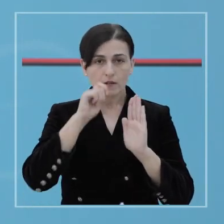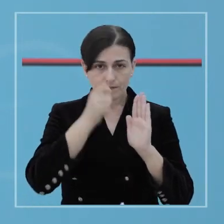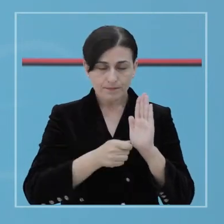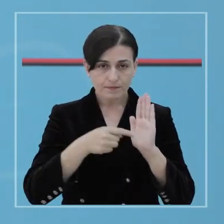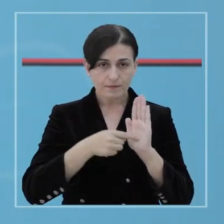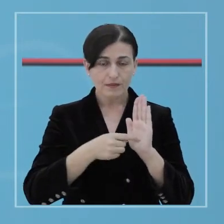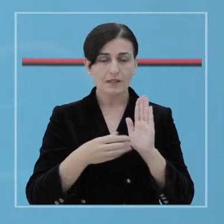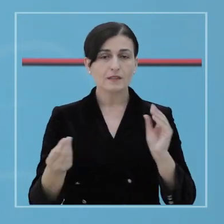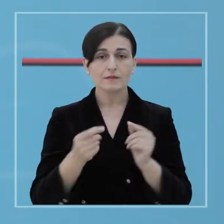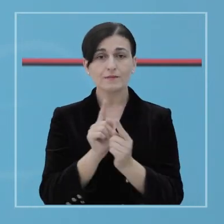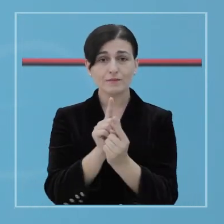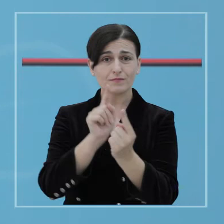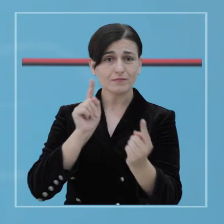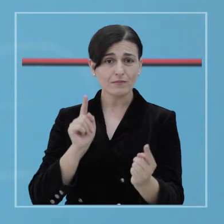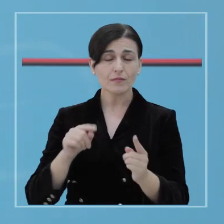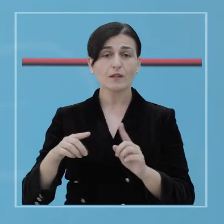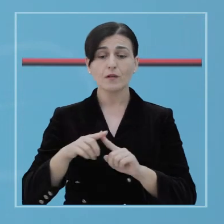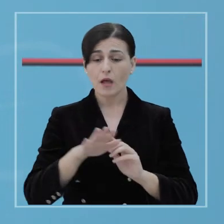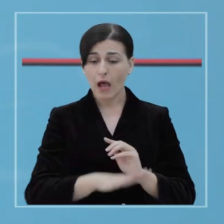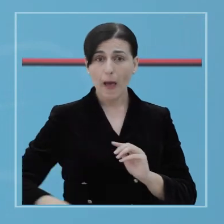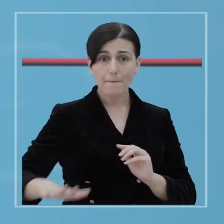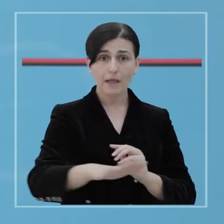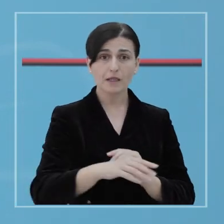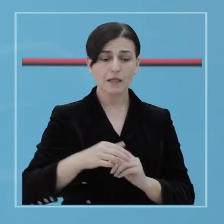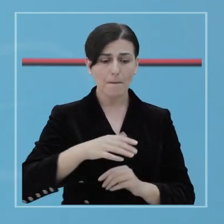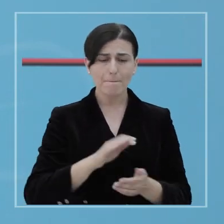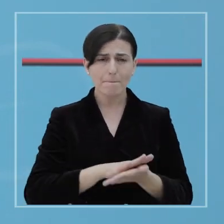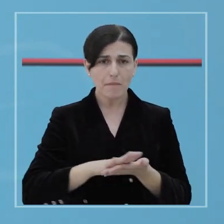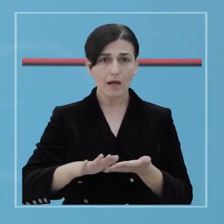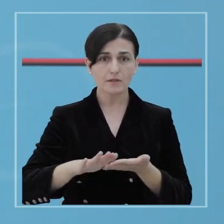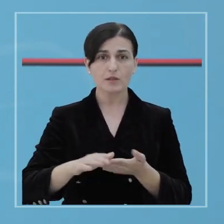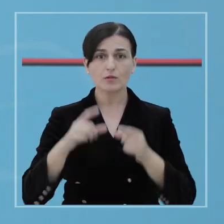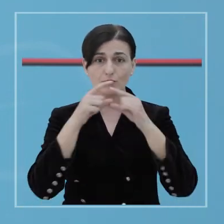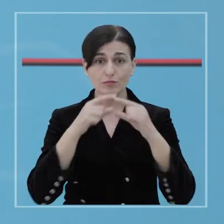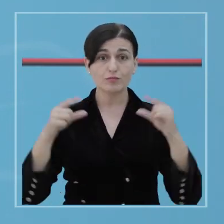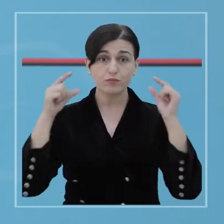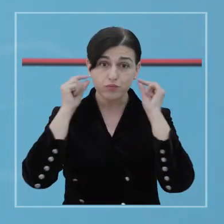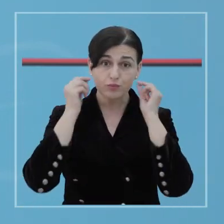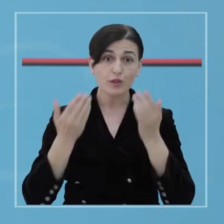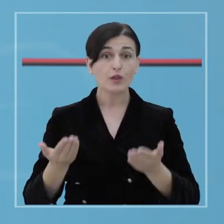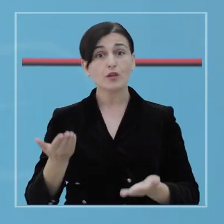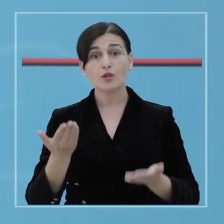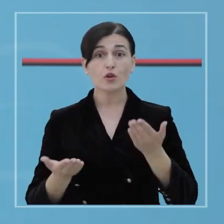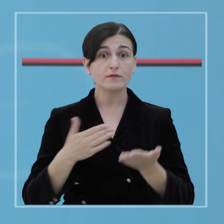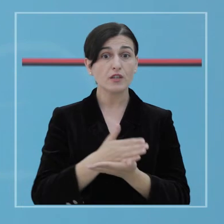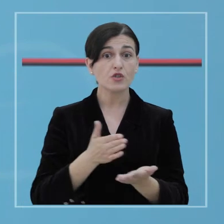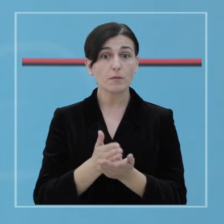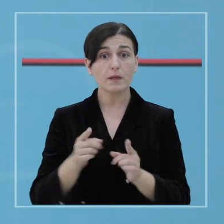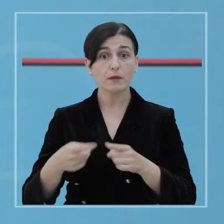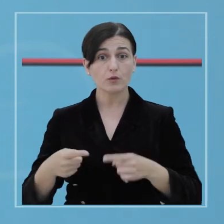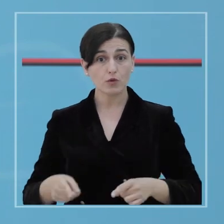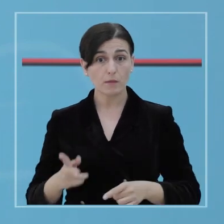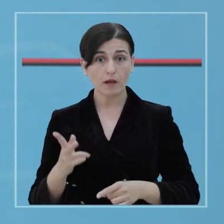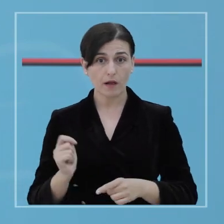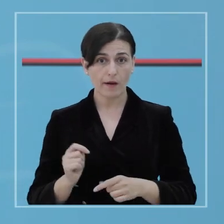sigurisë, distancimin fizik, desifektimin dhe aerose në ambjenteve, mbajtje në maskave ku do ku ofrohet shërbim